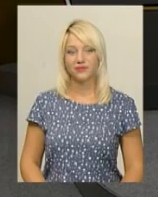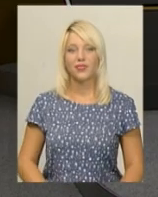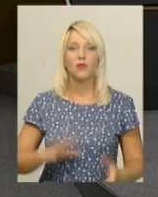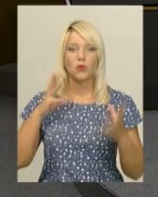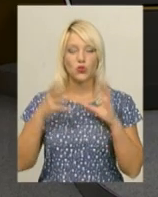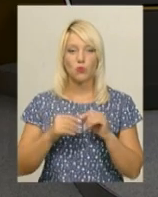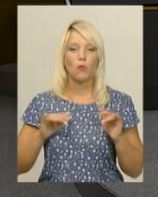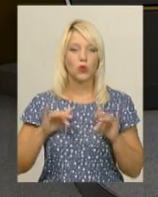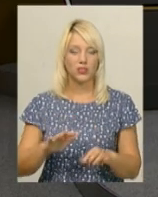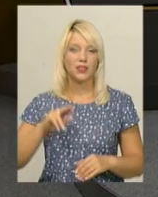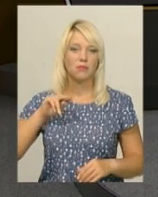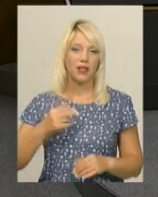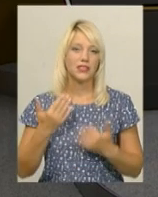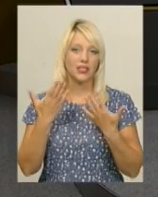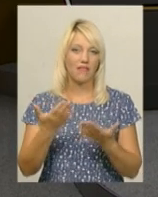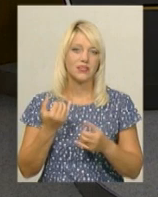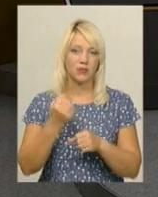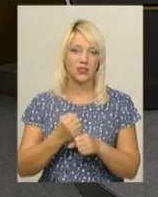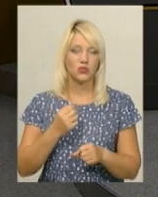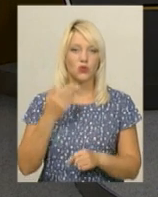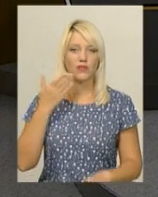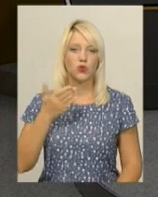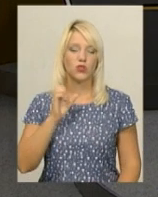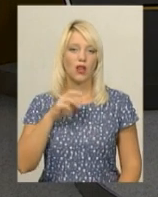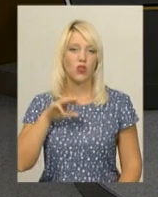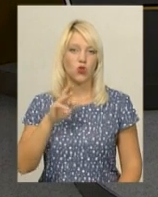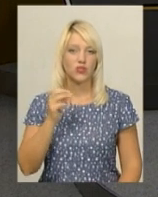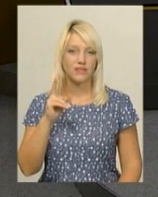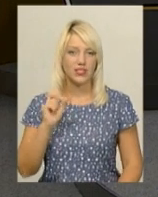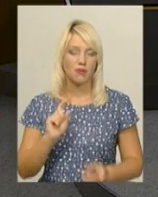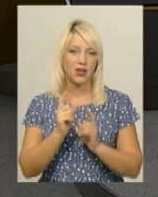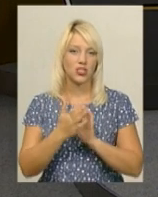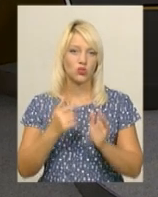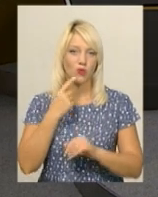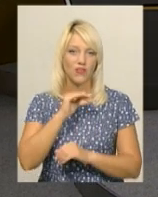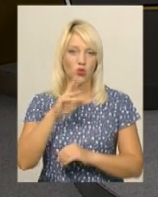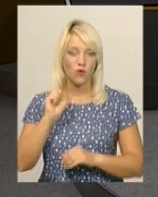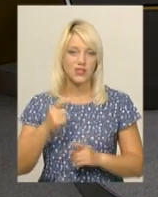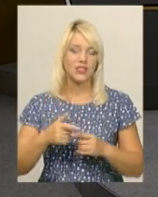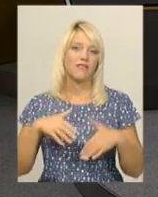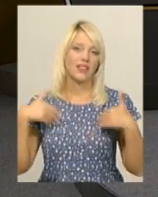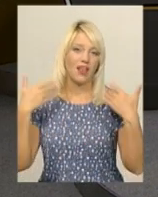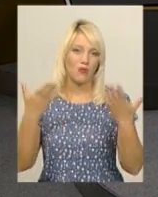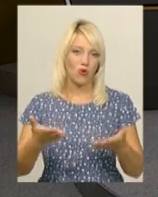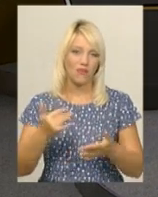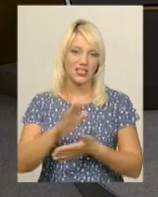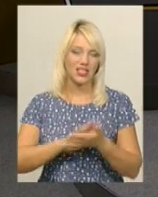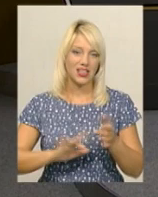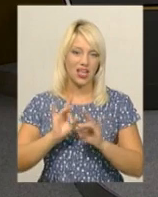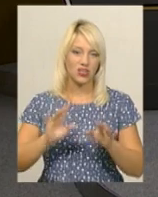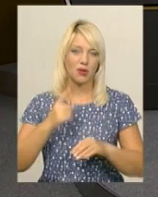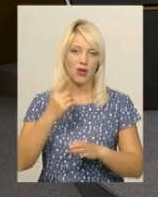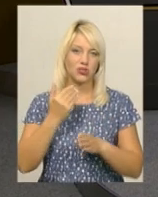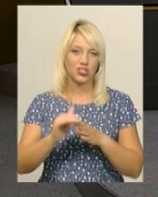Підсумовуємо події п'ятниці. В студії працює ведуча Ярослава Антошевська, перекладач жестової мови Оксана Фіновська. Вітаємо вас. Далі анонс